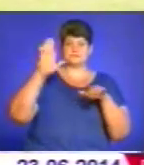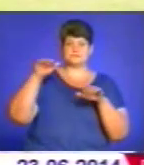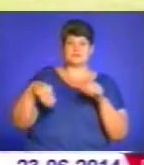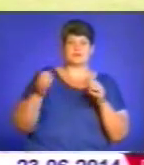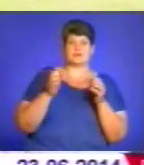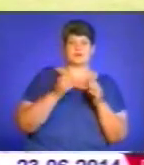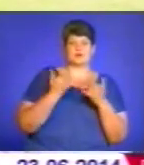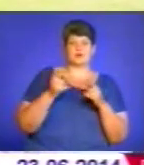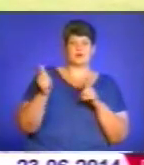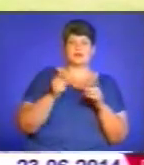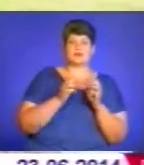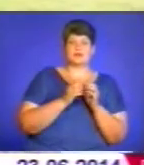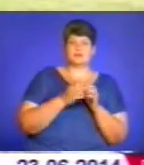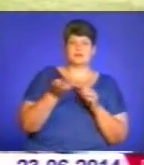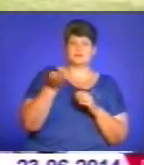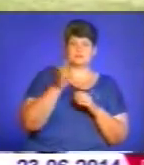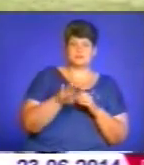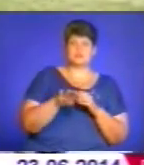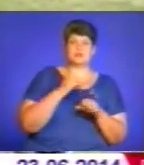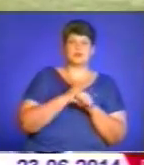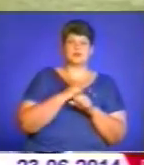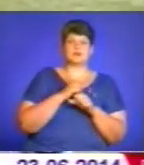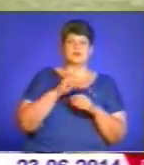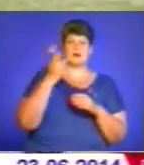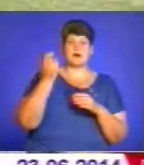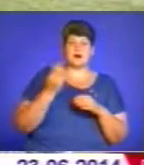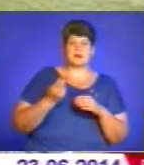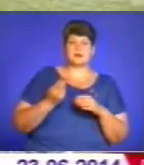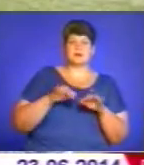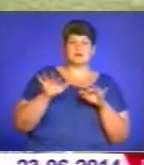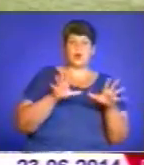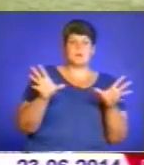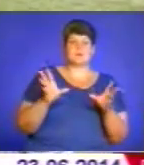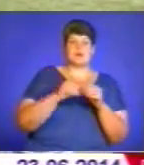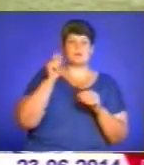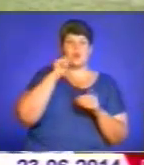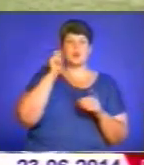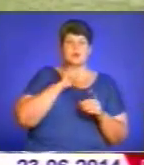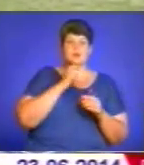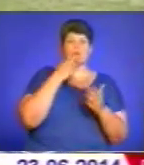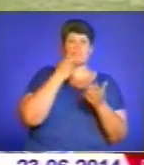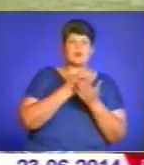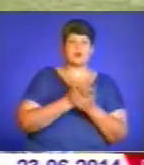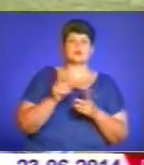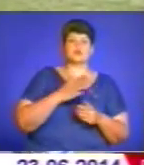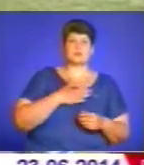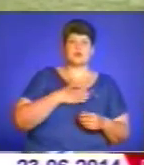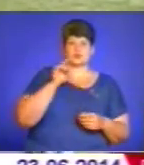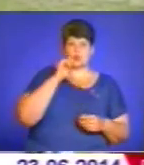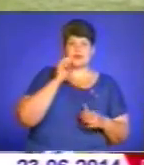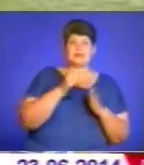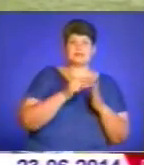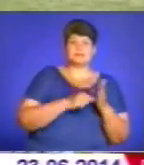10 із них. Ми робили цю акцію теж у рамках «Об'єднаємо Україну» і покажемо, що наша Україна єдина